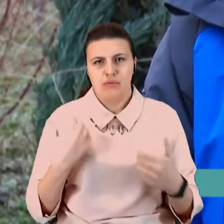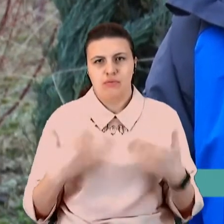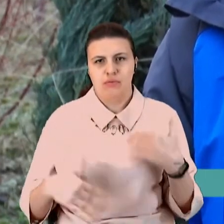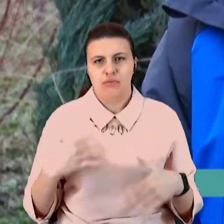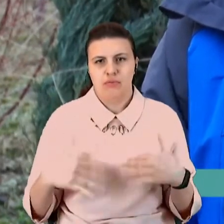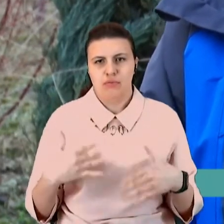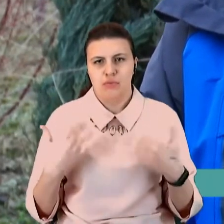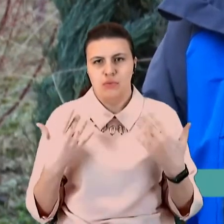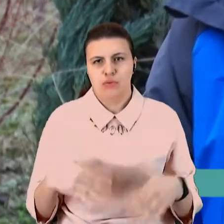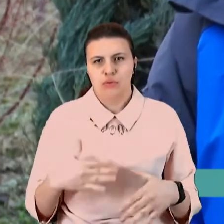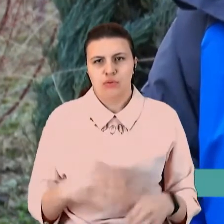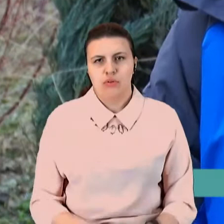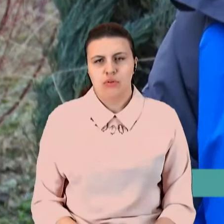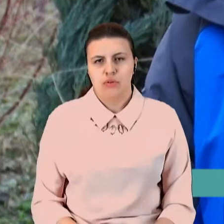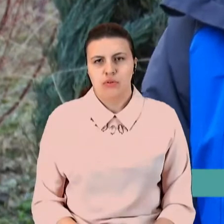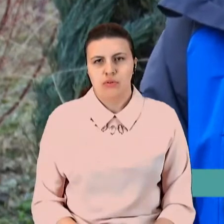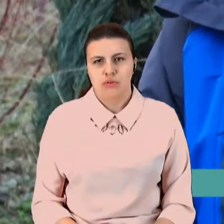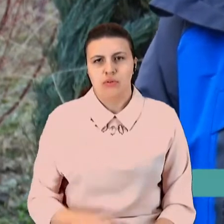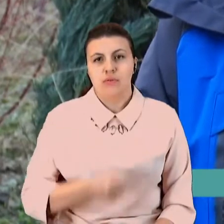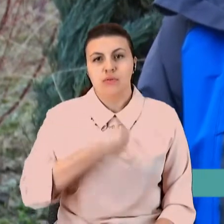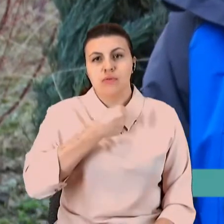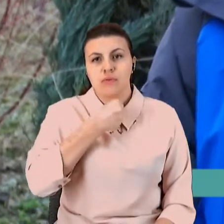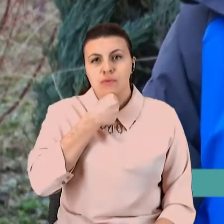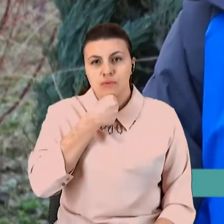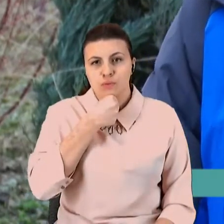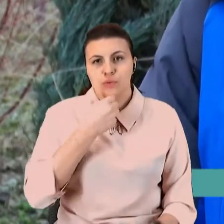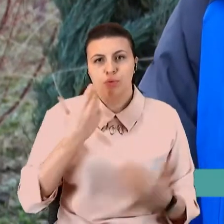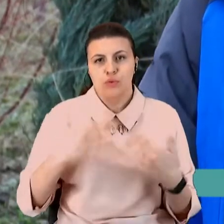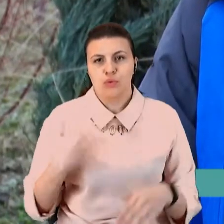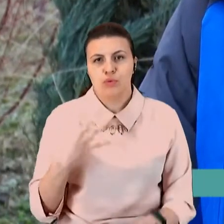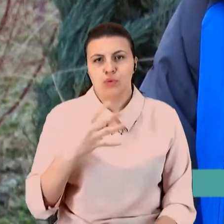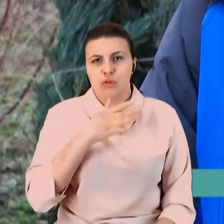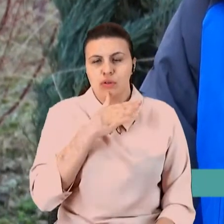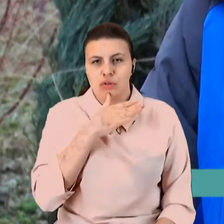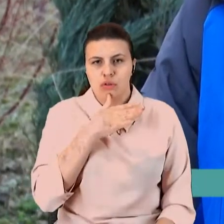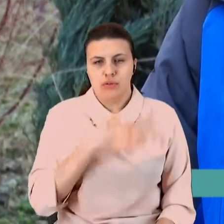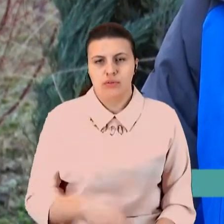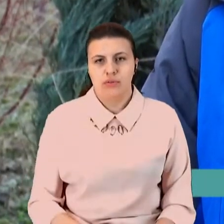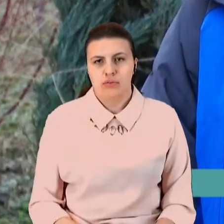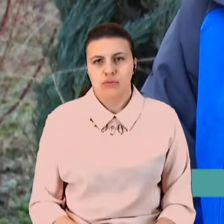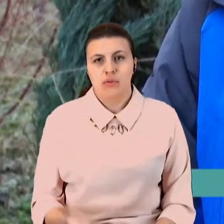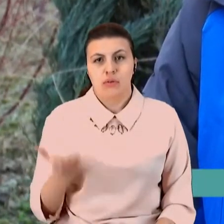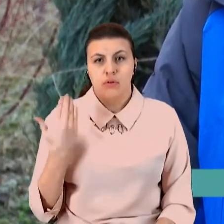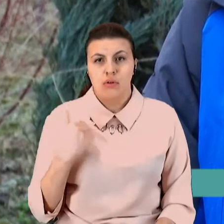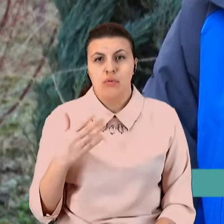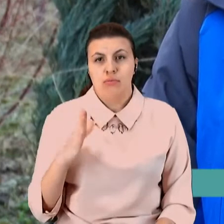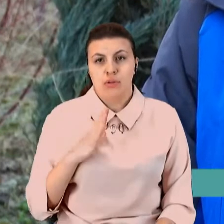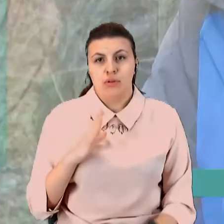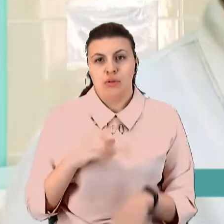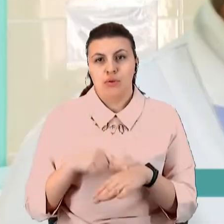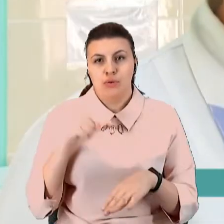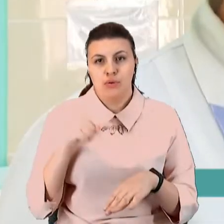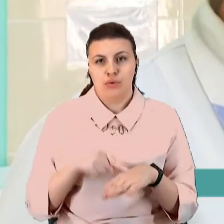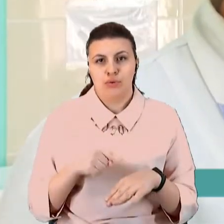Звісно, може, з-за візраста, тому що 40 років. Раніше я себе чувствував намного бодріє.